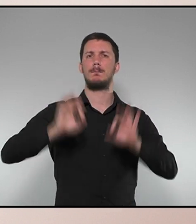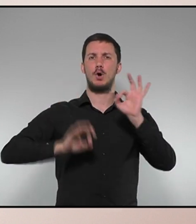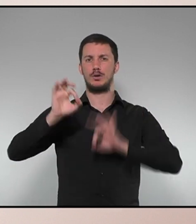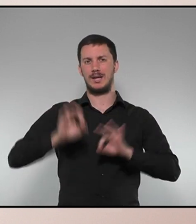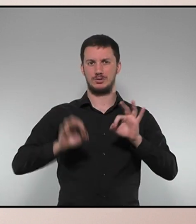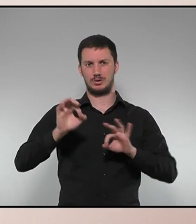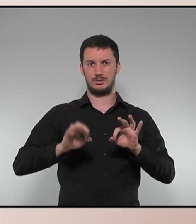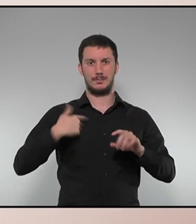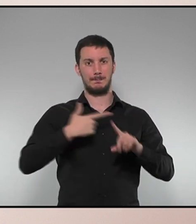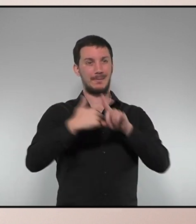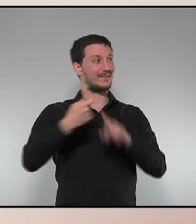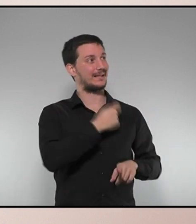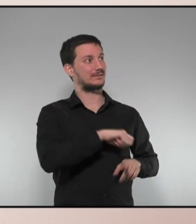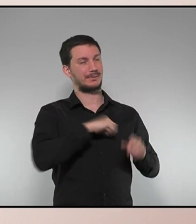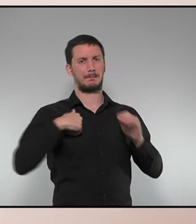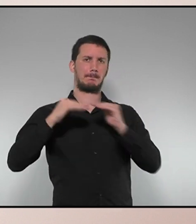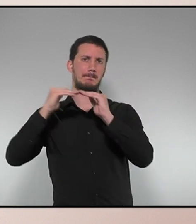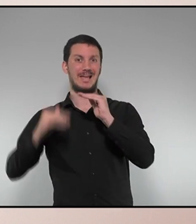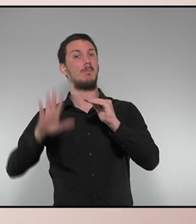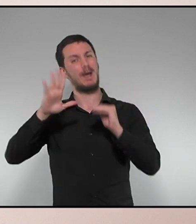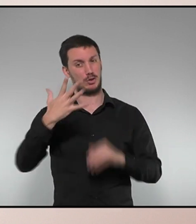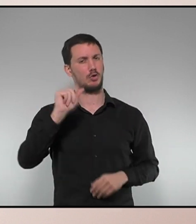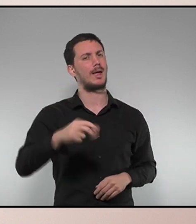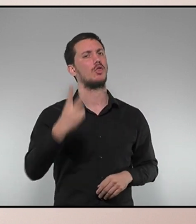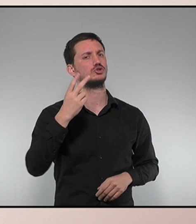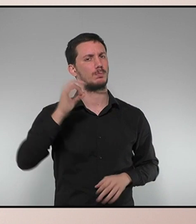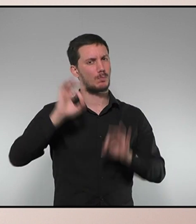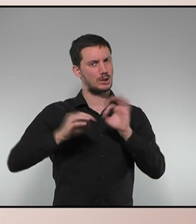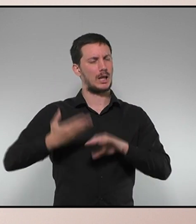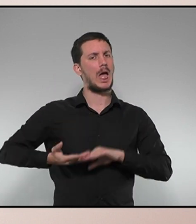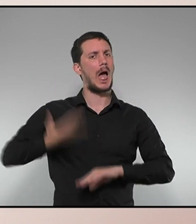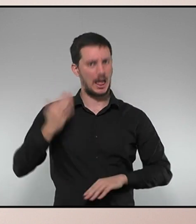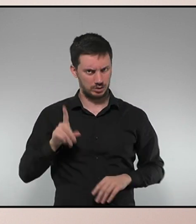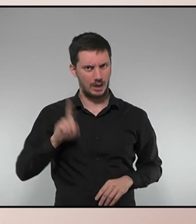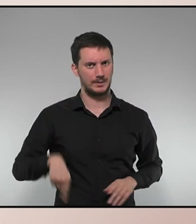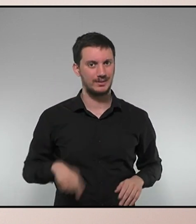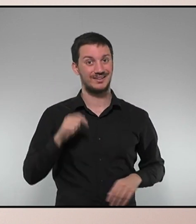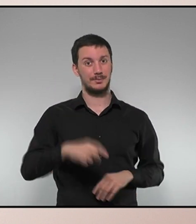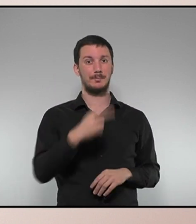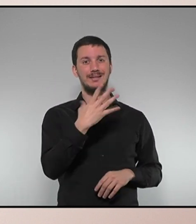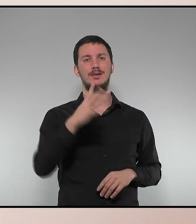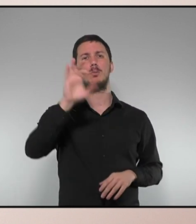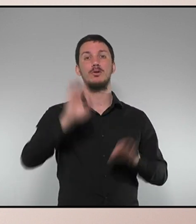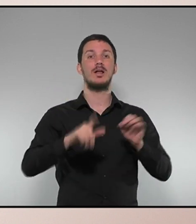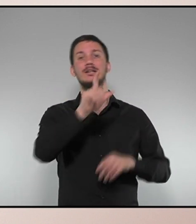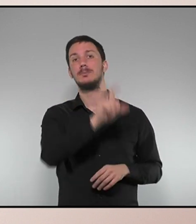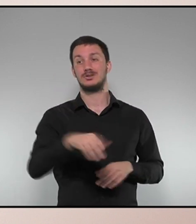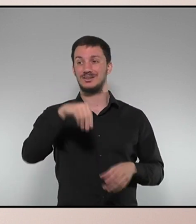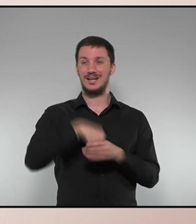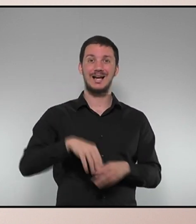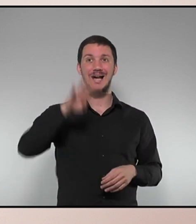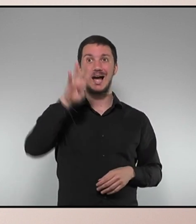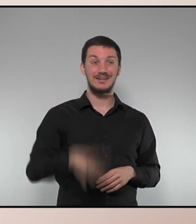per sota de la mitjana estatal, però encara molt gran. I les xifres d'aquest 25% de ciutadania de Catalunya que